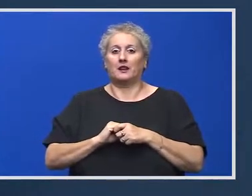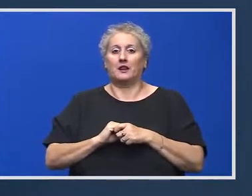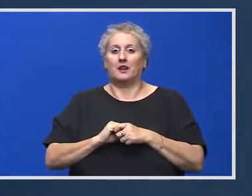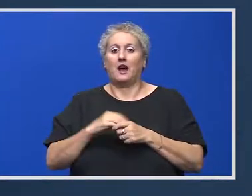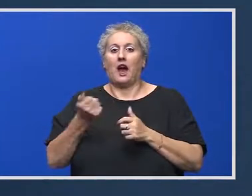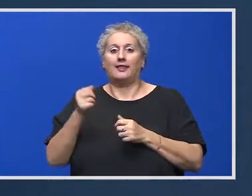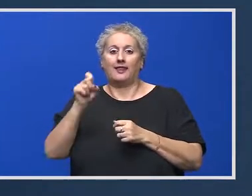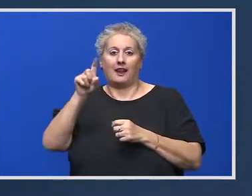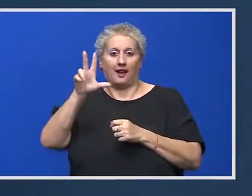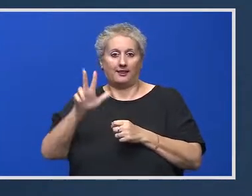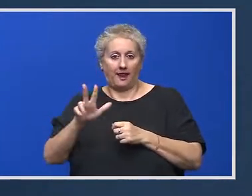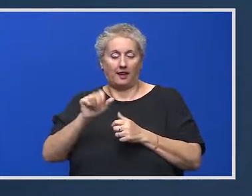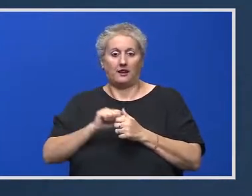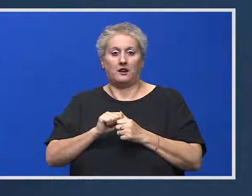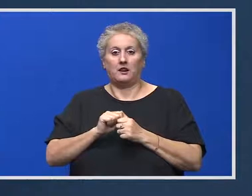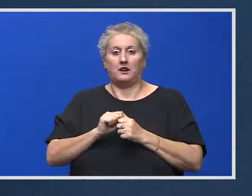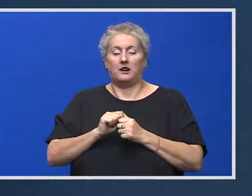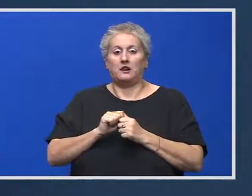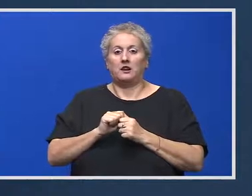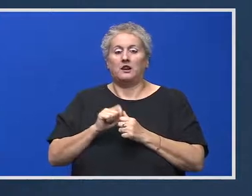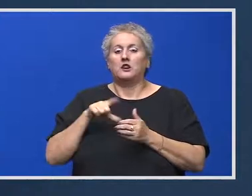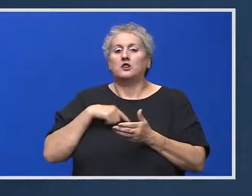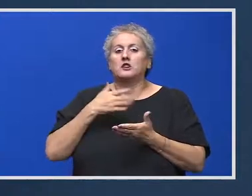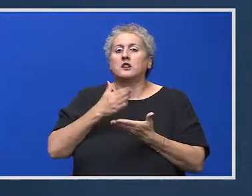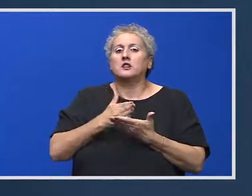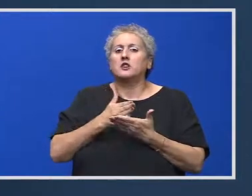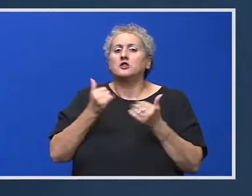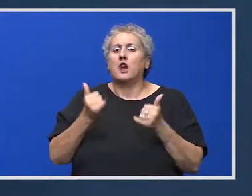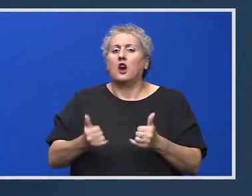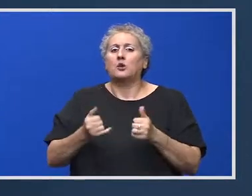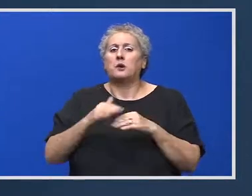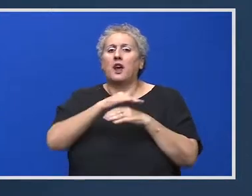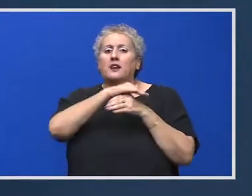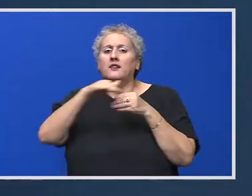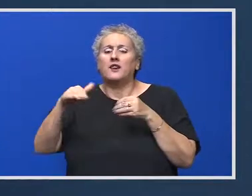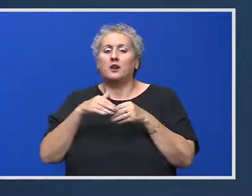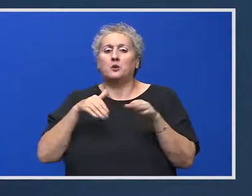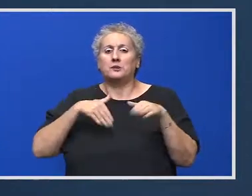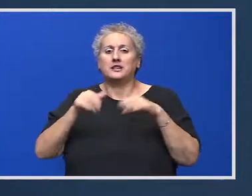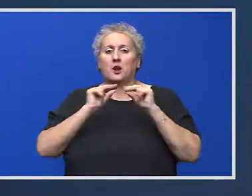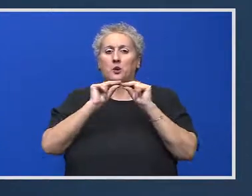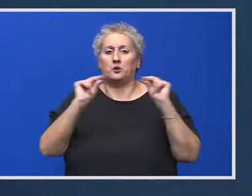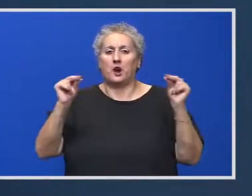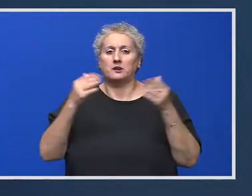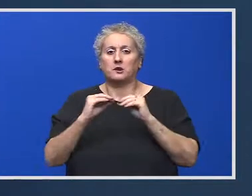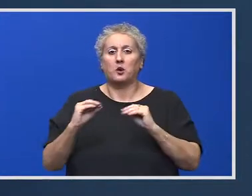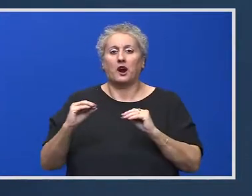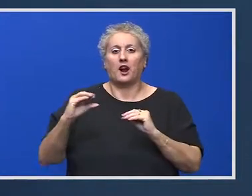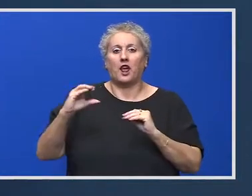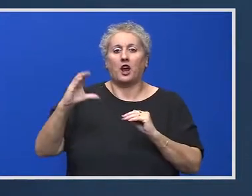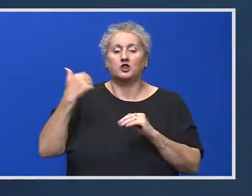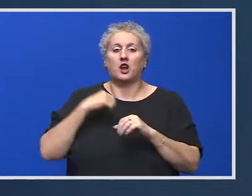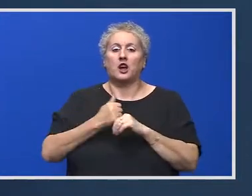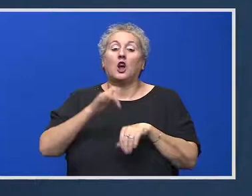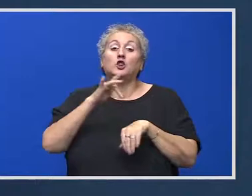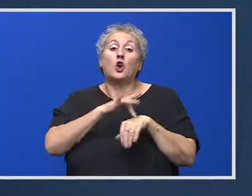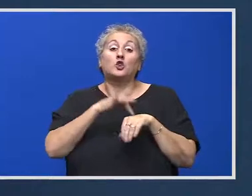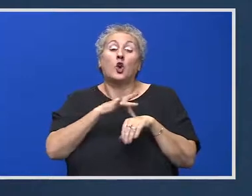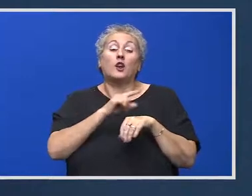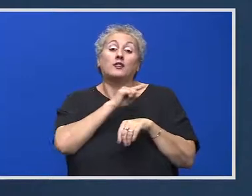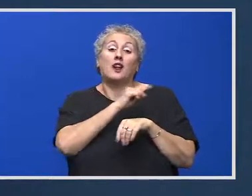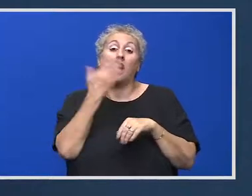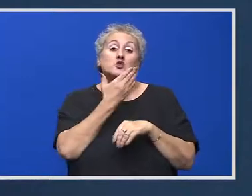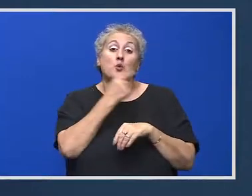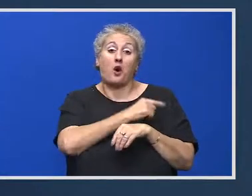Antena 3, bună ziua. Ce strategie există, domnule ministru, în acest moment la nivelul Ministerului Educației pentru a crește numărul medicilor școlari și al